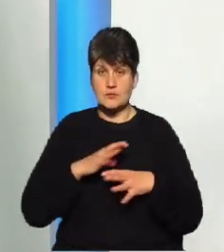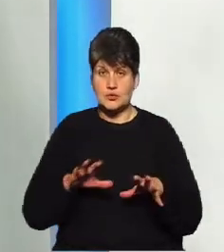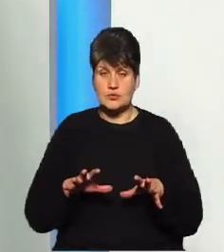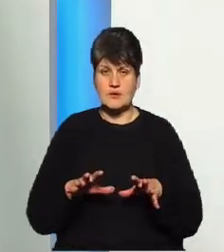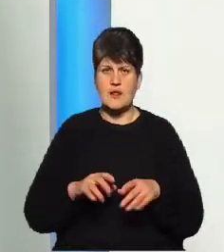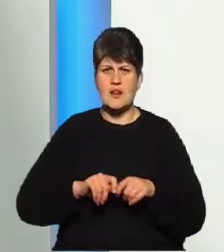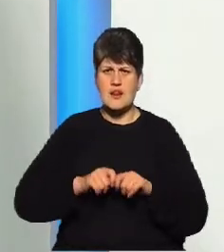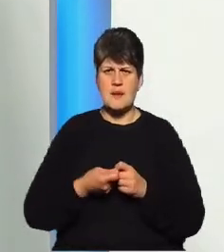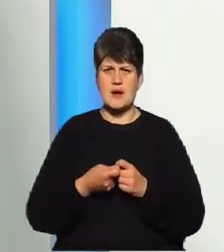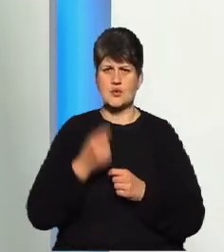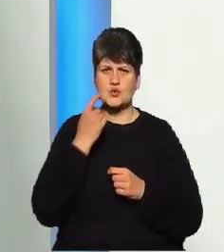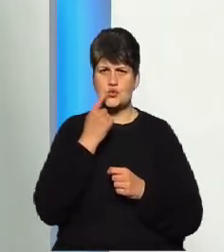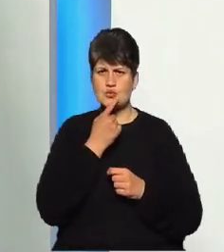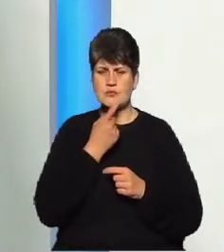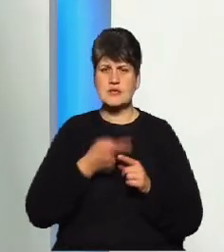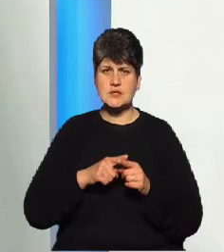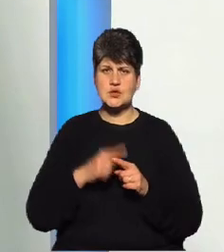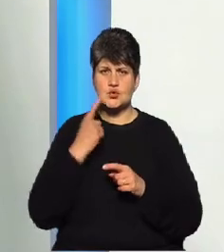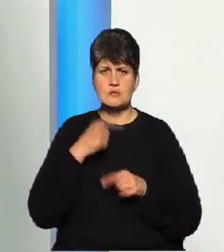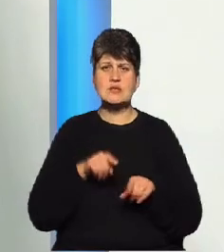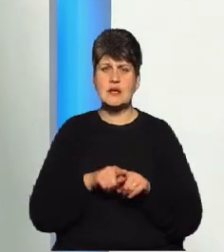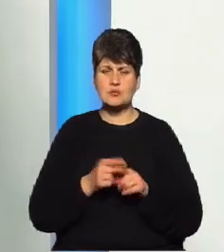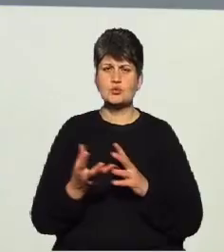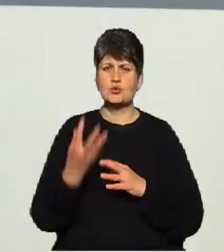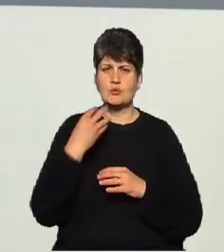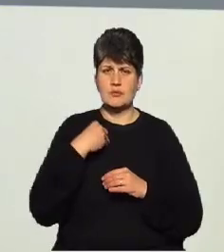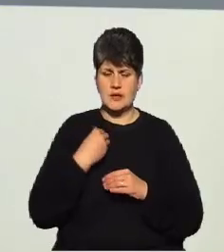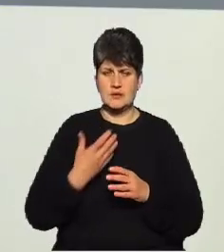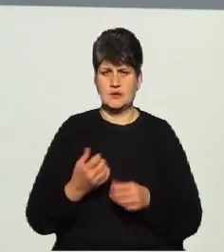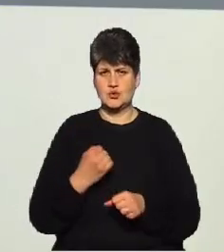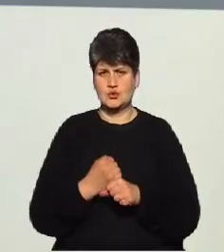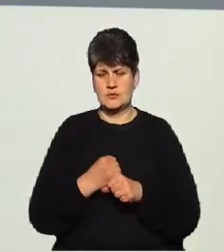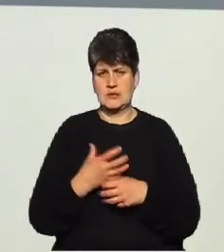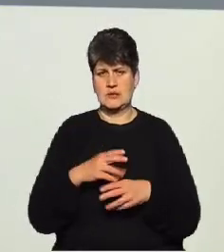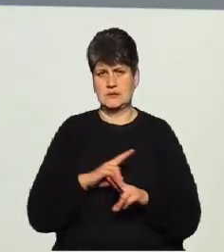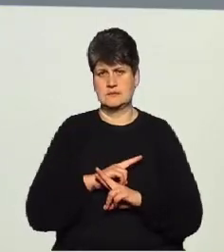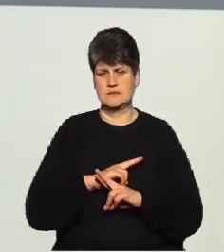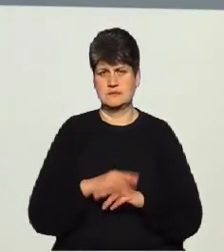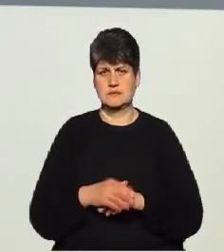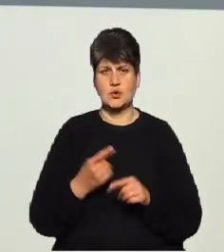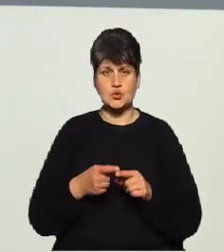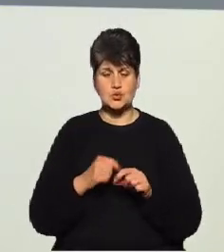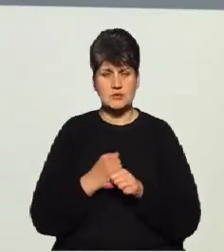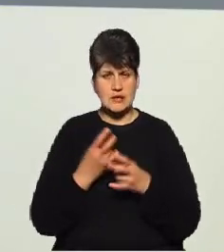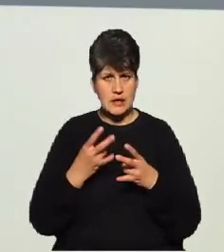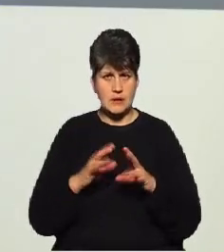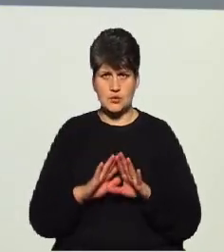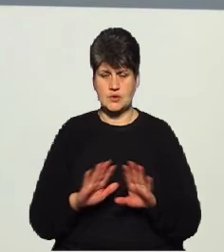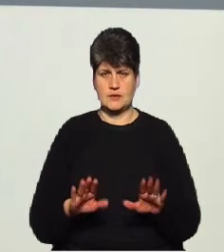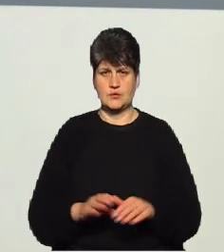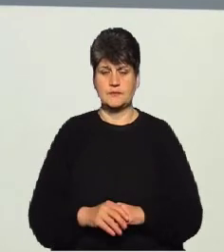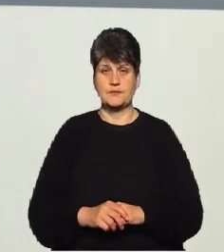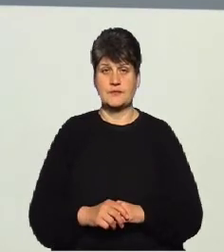і ці зуби також можуть потрапити в дихальні шляхи і привести до банальної смерті. Цього робити не потрібно. Не потрібно. І викликати швидку і